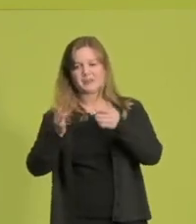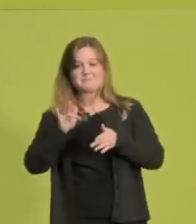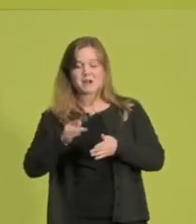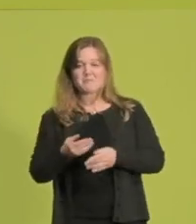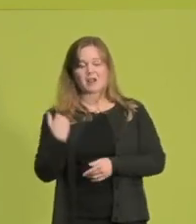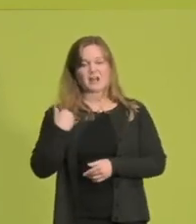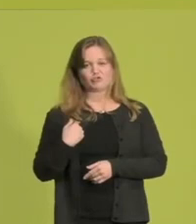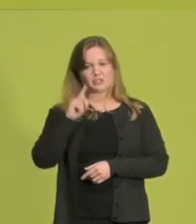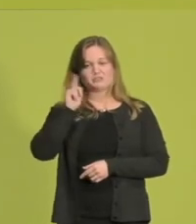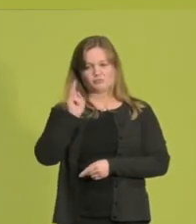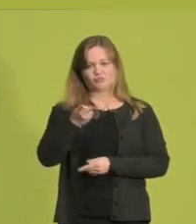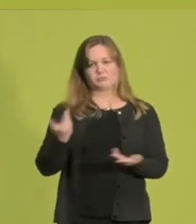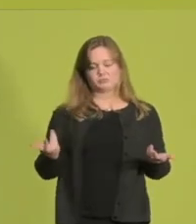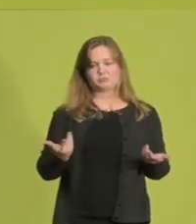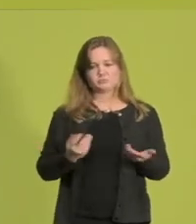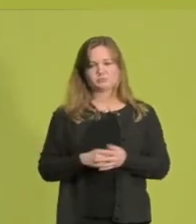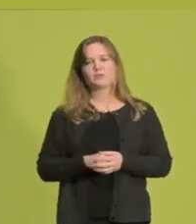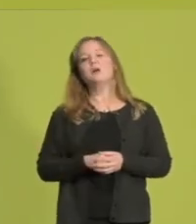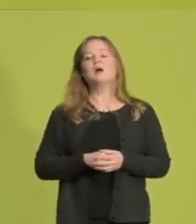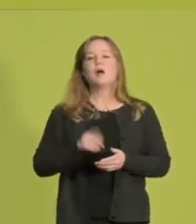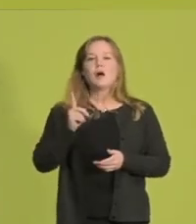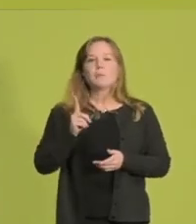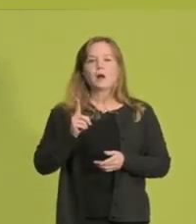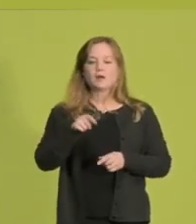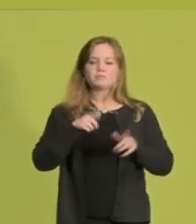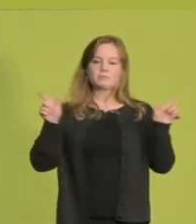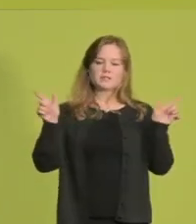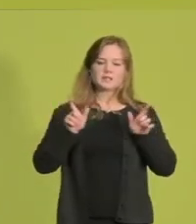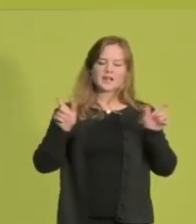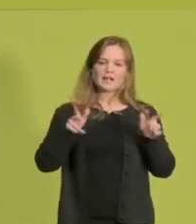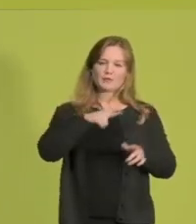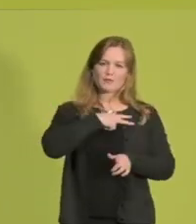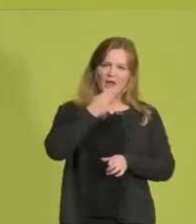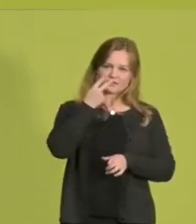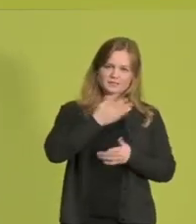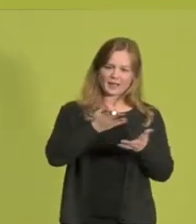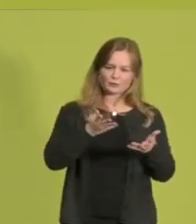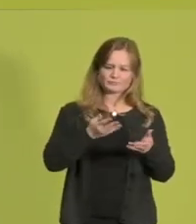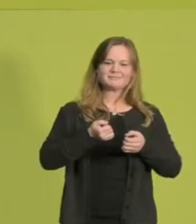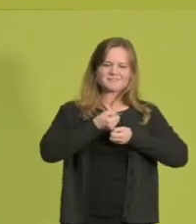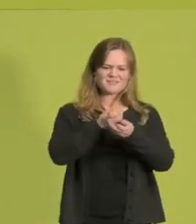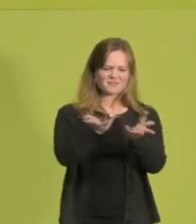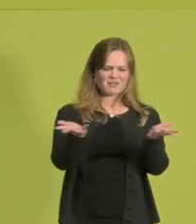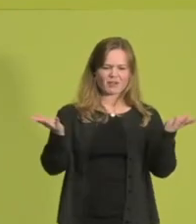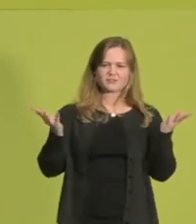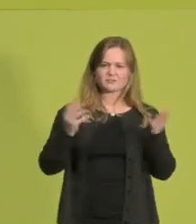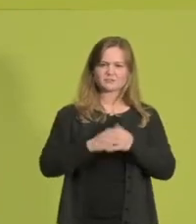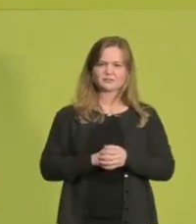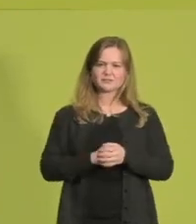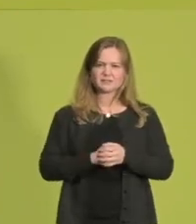anstrengend sein kann. Aber unsere gesellschaftliche Realität ist vielfältig und